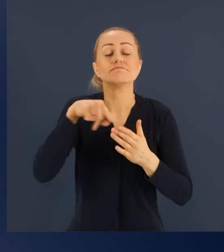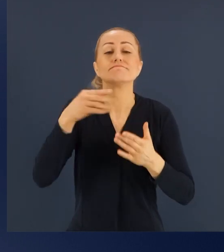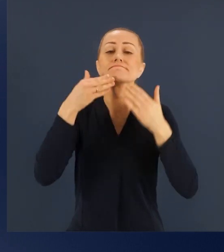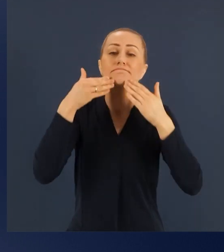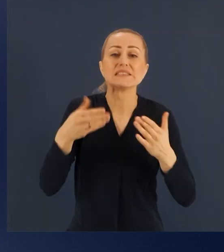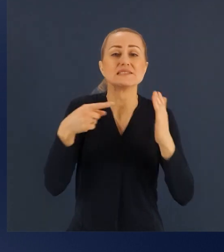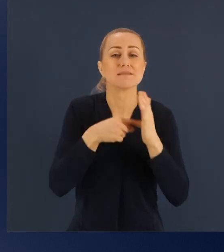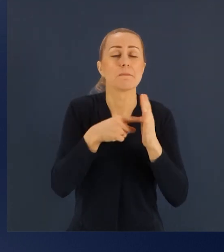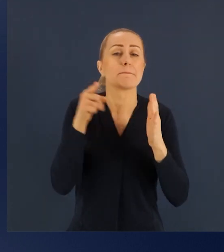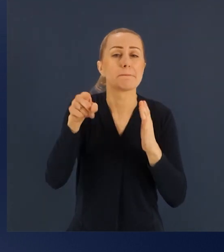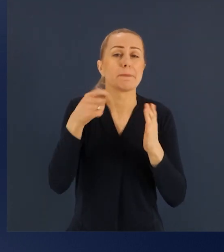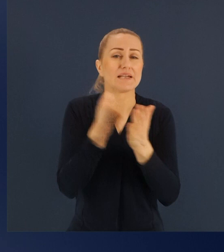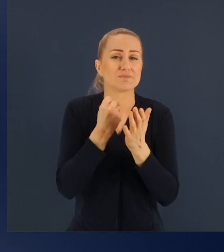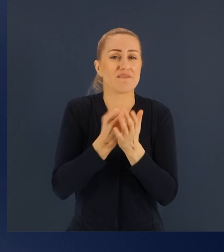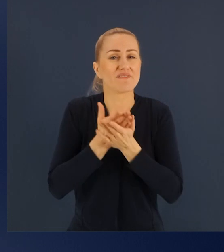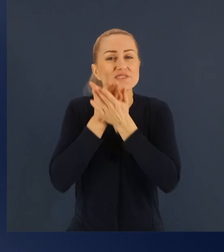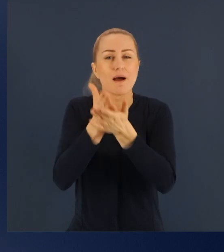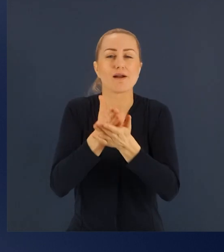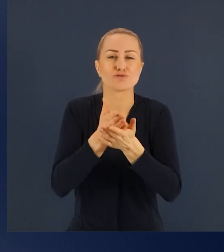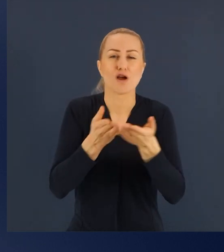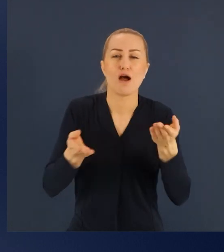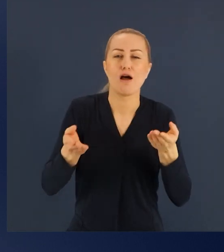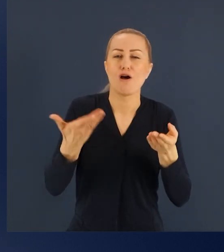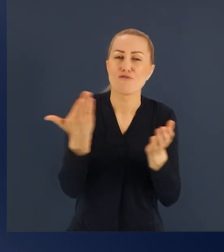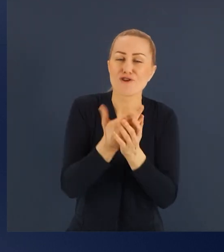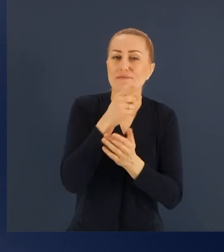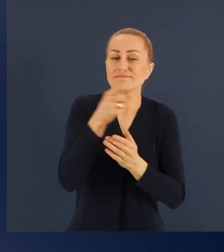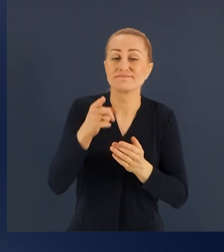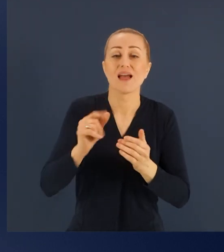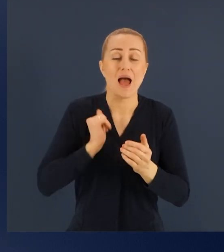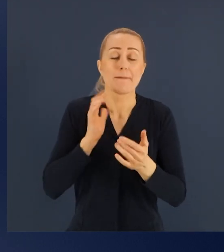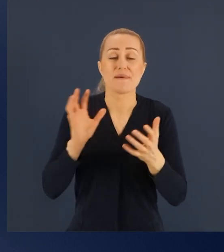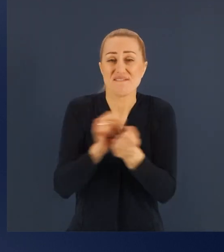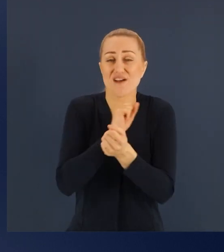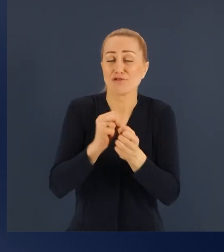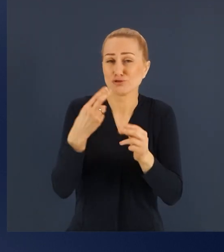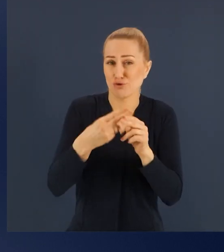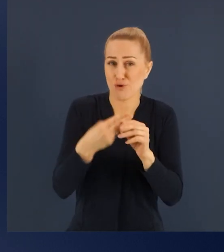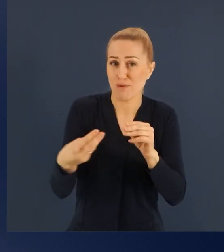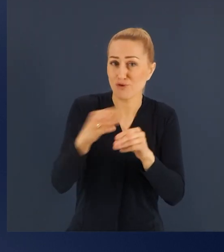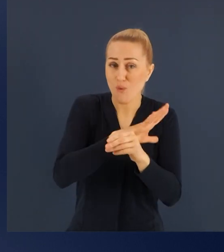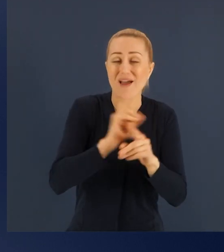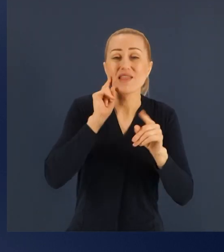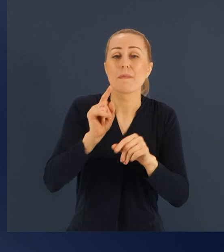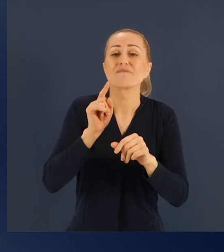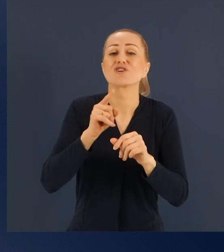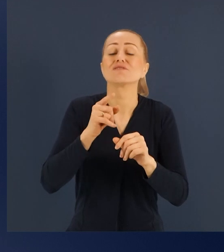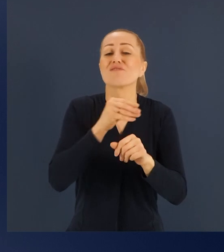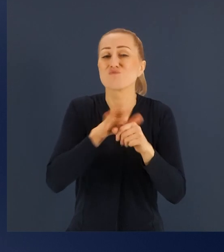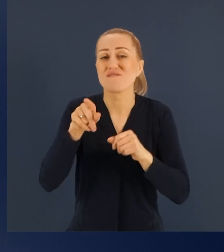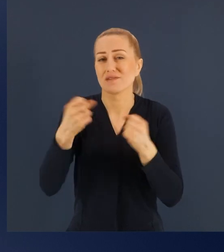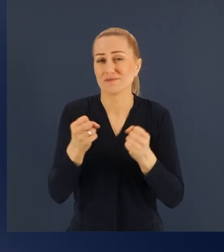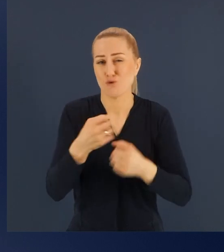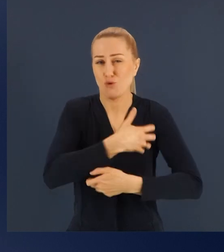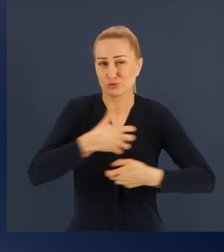koronawirusa, ściśle mówiąc z jej tragicznymi skutkami gospodarczymi są odpowiedzialne i dziękuję za to, że jesteście Państwo